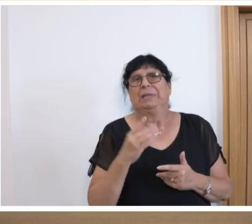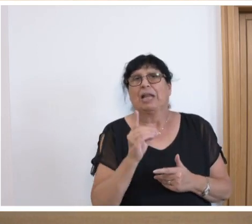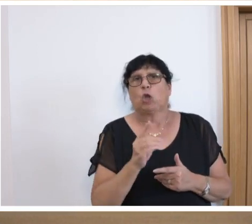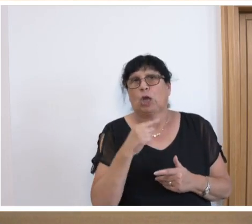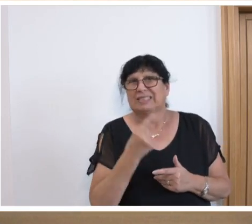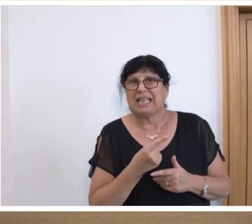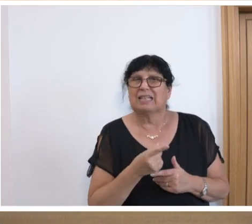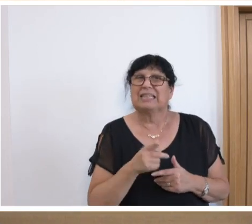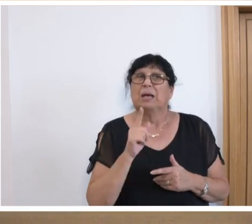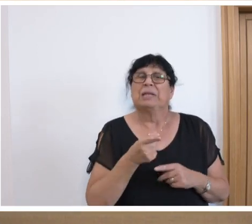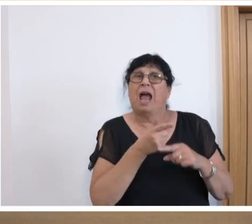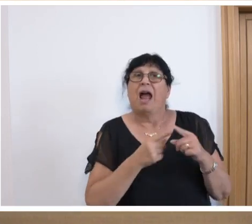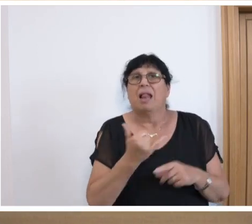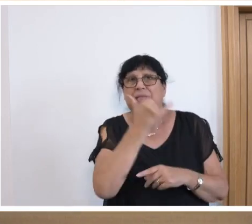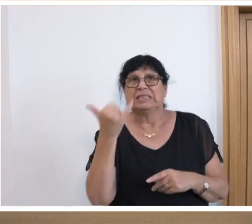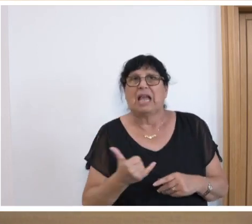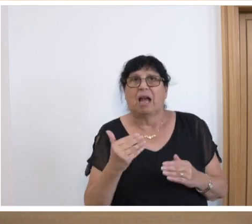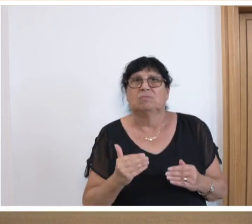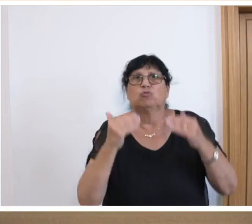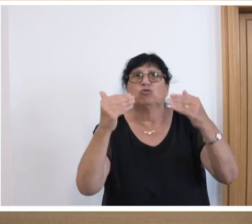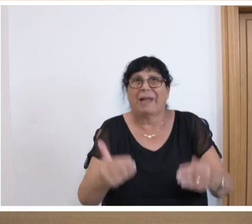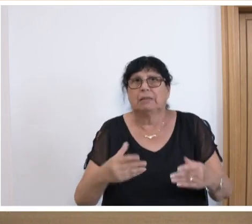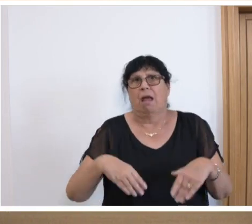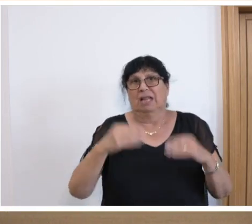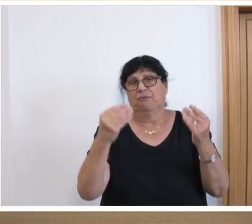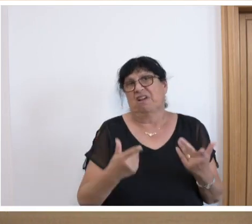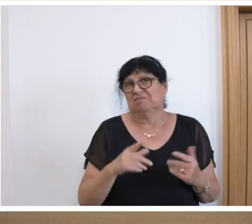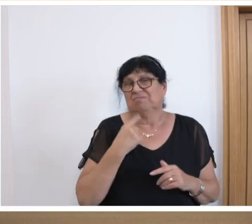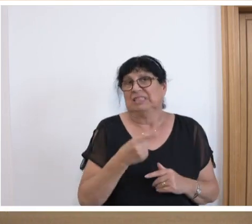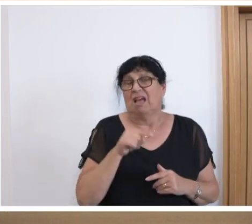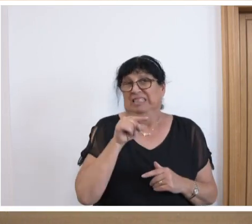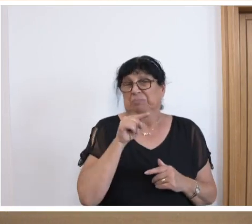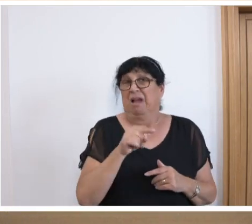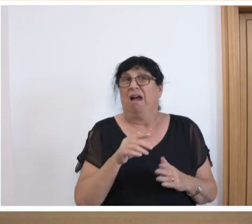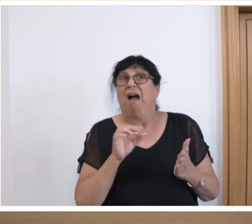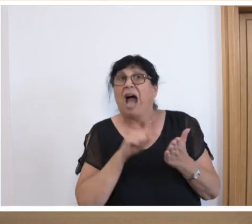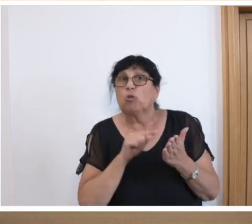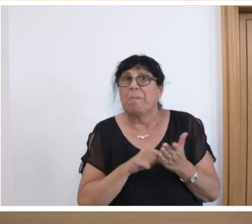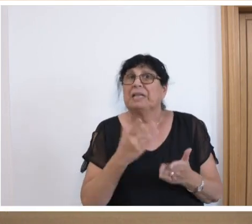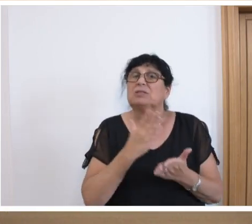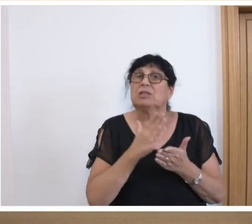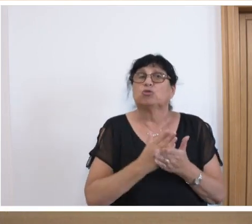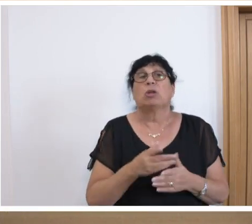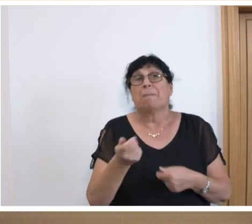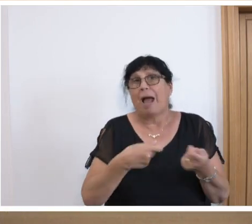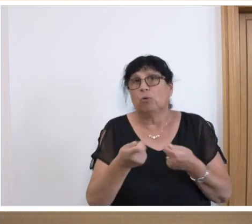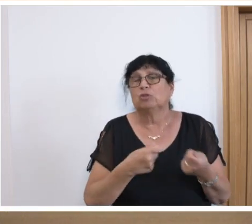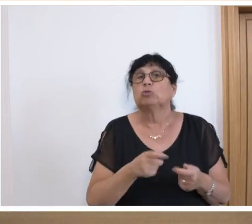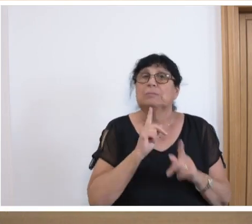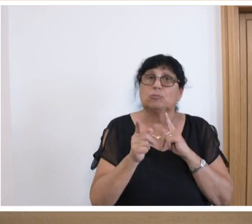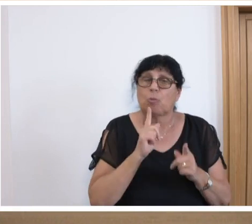eingegangen, dass wir jetzt mit einem halben Jahr Verzögerung erst starten können. Ich sage mal, die Sachargumente sind dort im Ausschuss vorgetragen worden. Das muss man